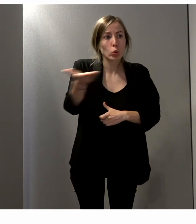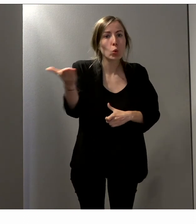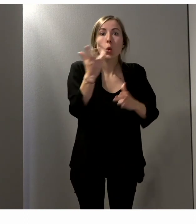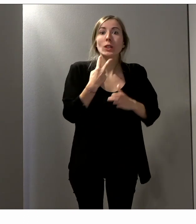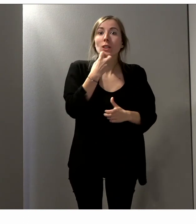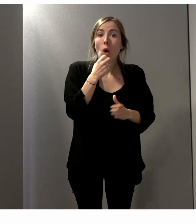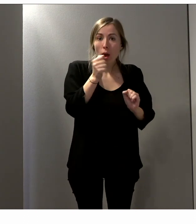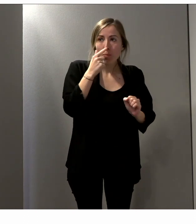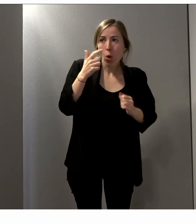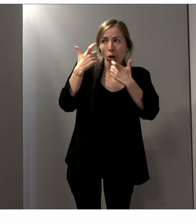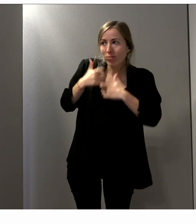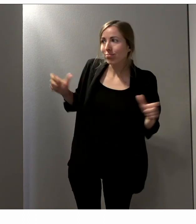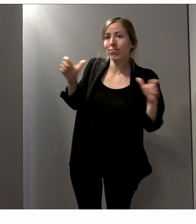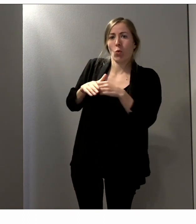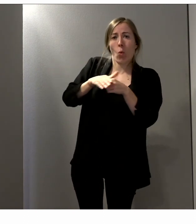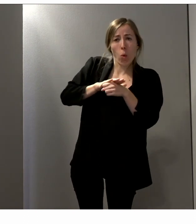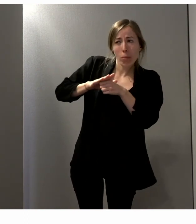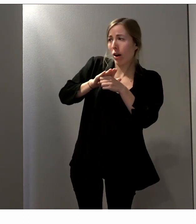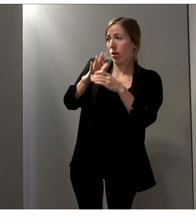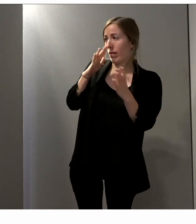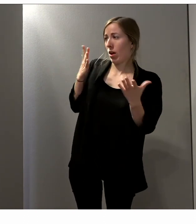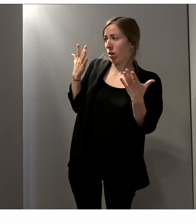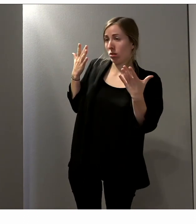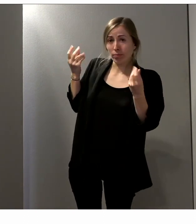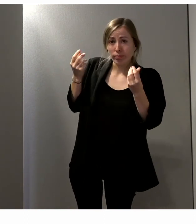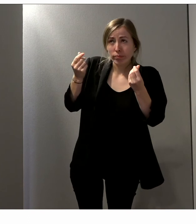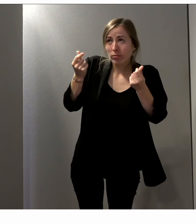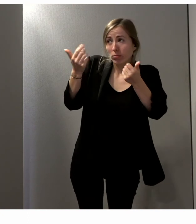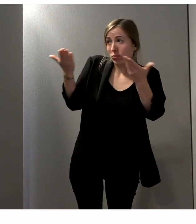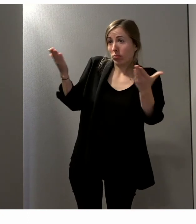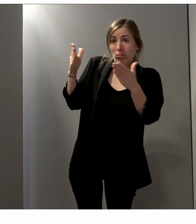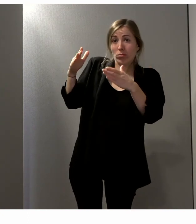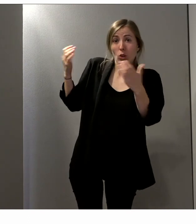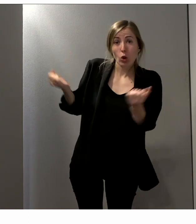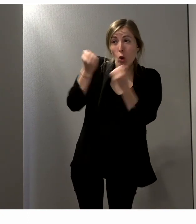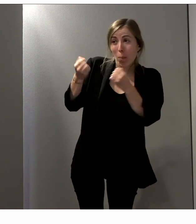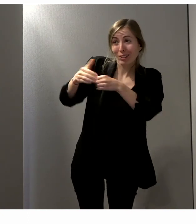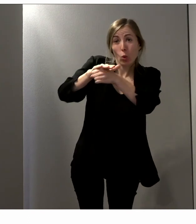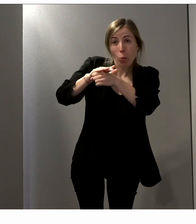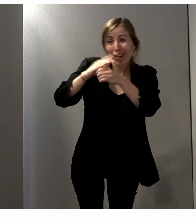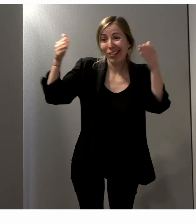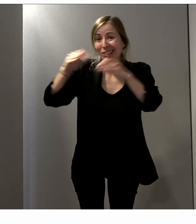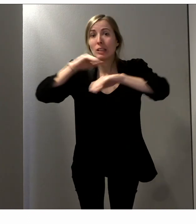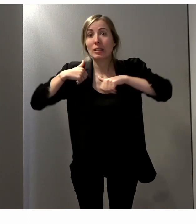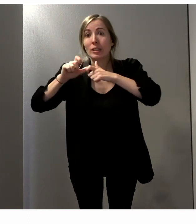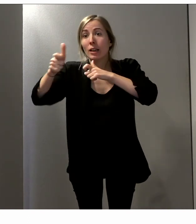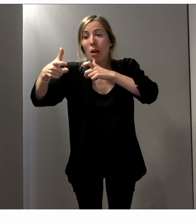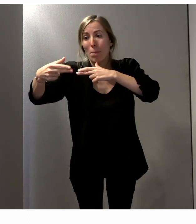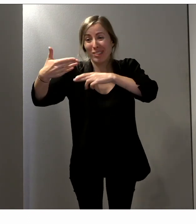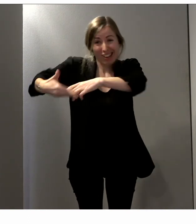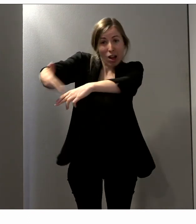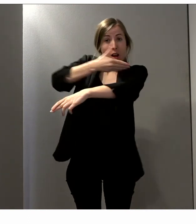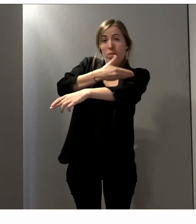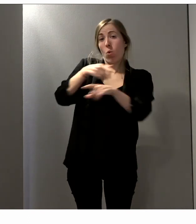citoyens de la céder totalement à la campagne et donc d'avoir vraiment cette